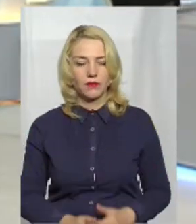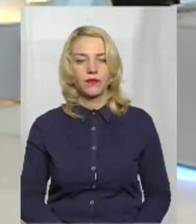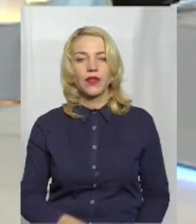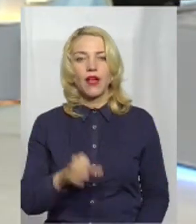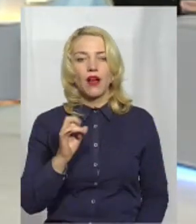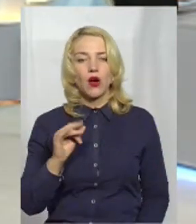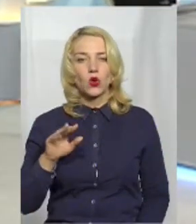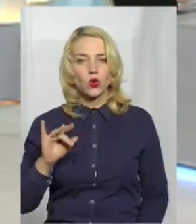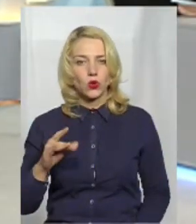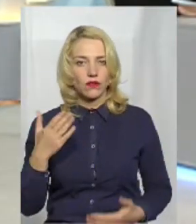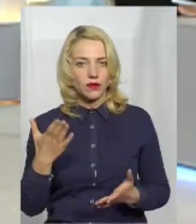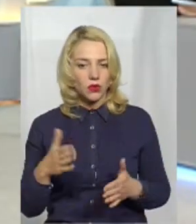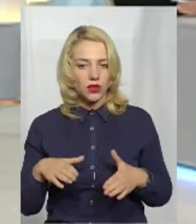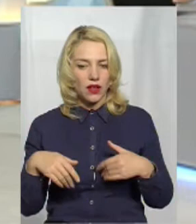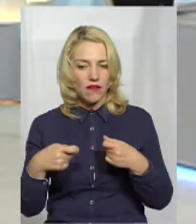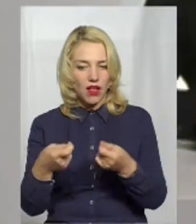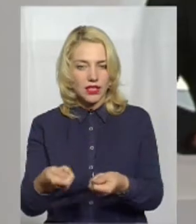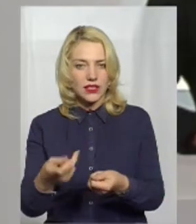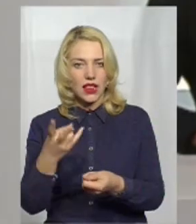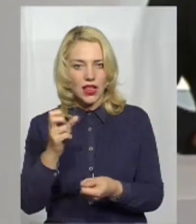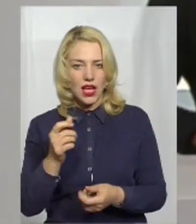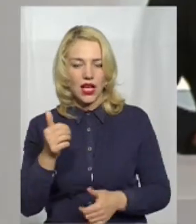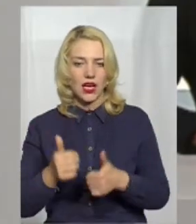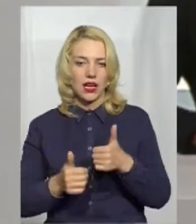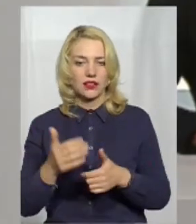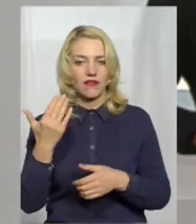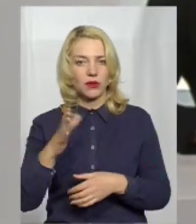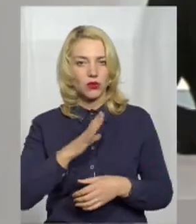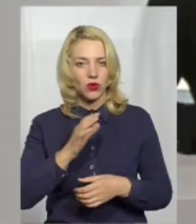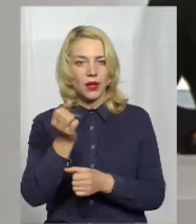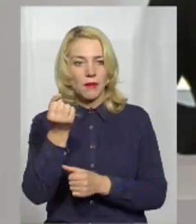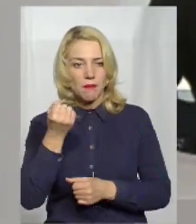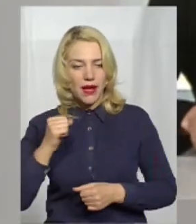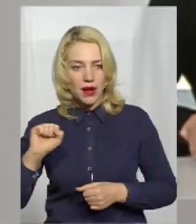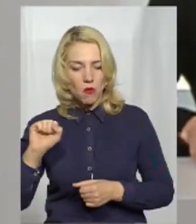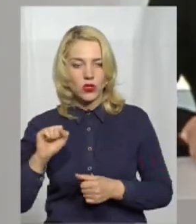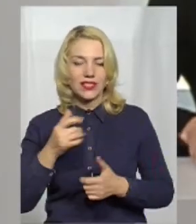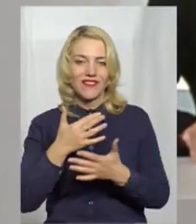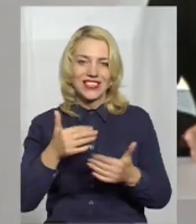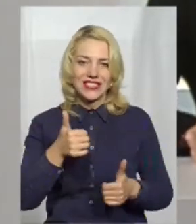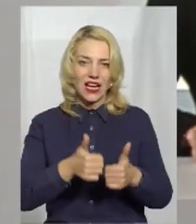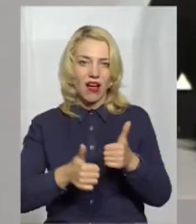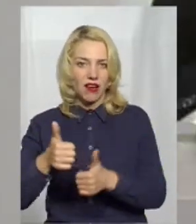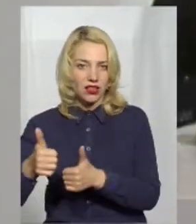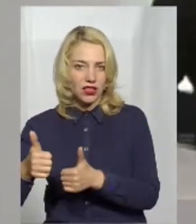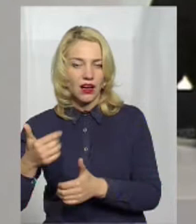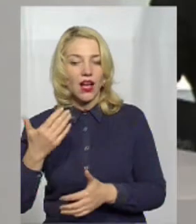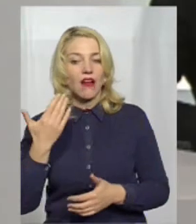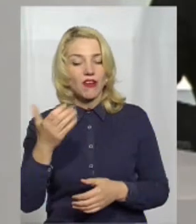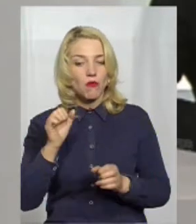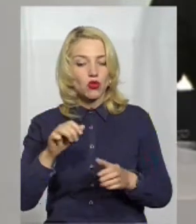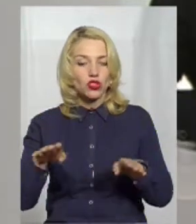от ви подавалися на гранти, ви були переможцями, переможцем в різних грантах. А можна їх